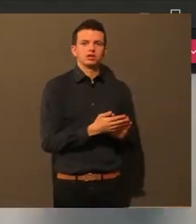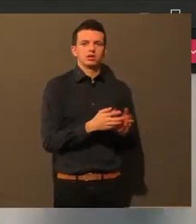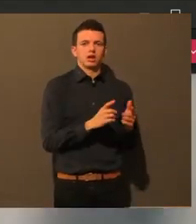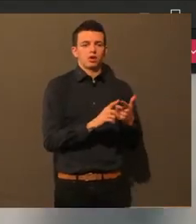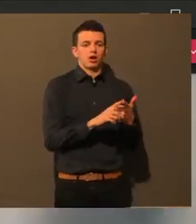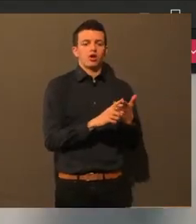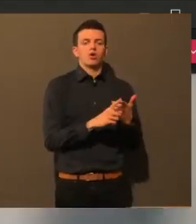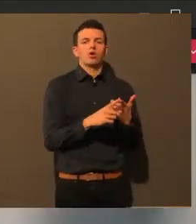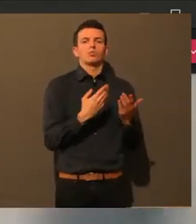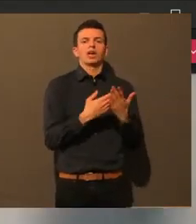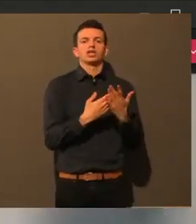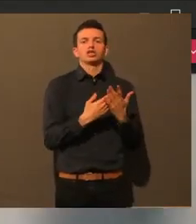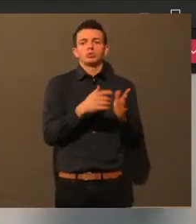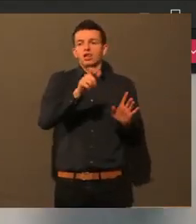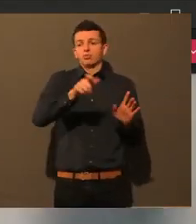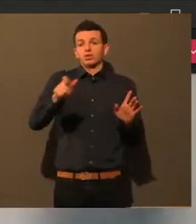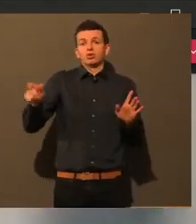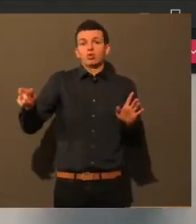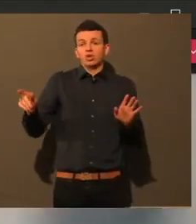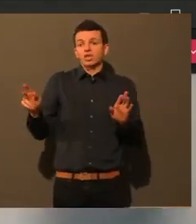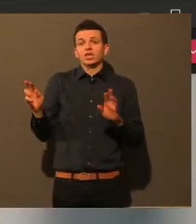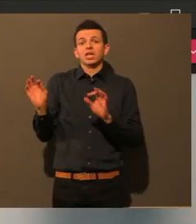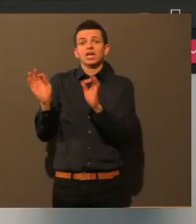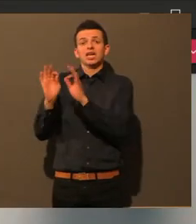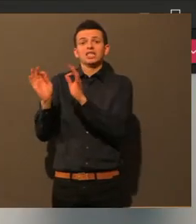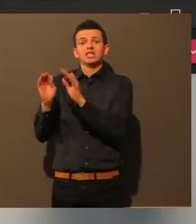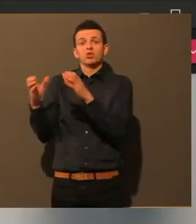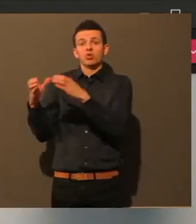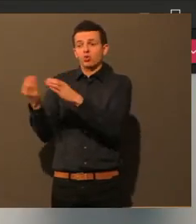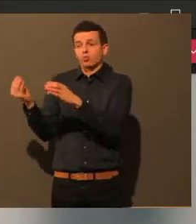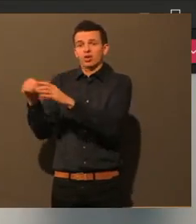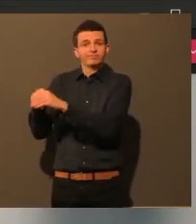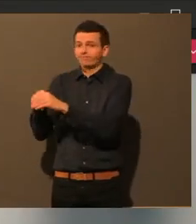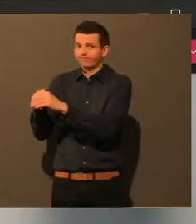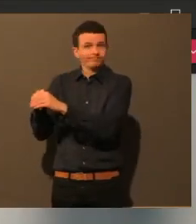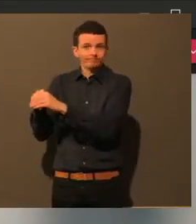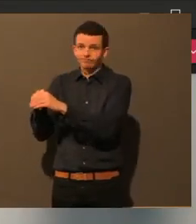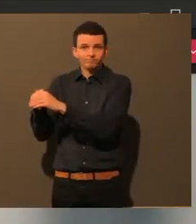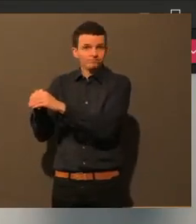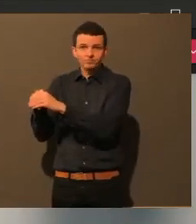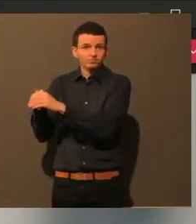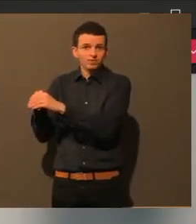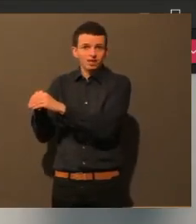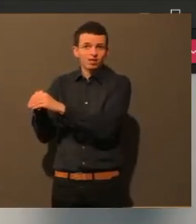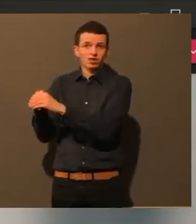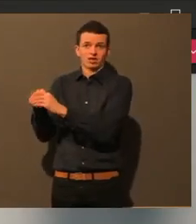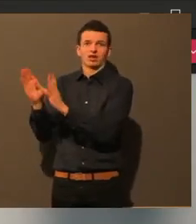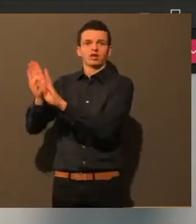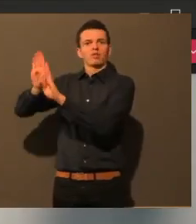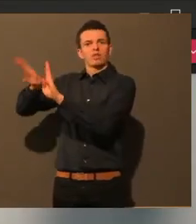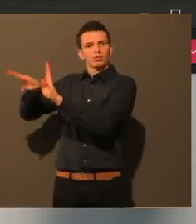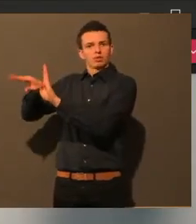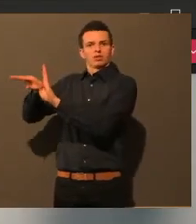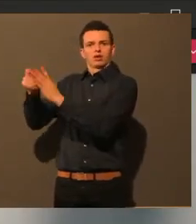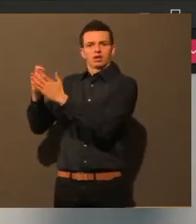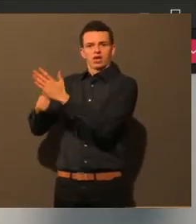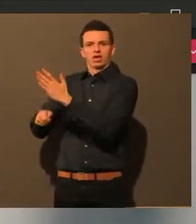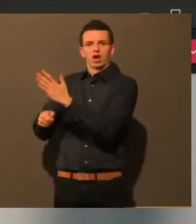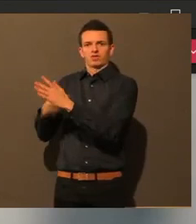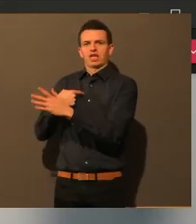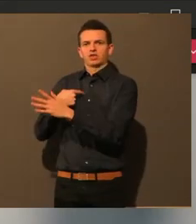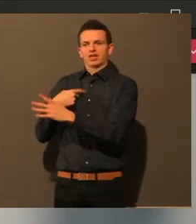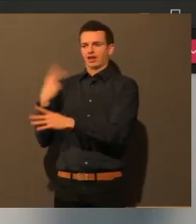den Risikogruppen gehören, dann aber halt auch, was weiß ich, nicht am Vormittag einkaufen gehen sollten. Also ich glaube, da muss man beidseitig